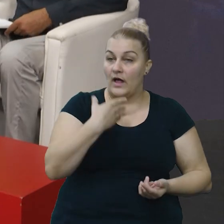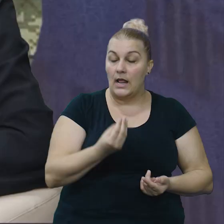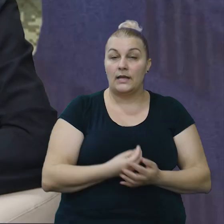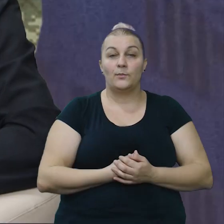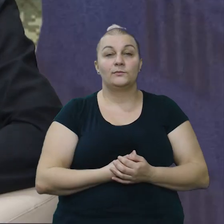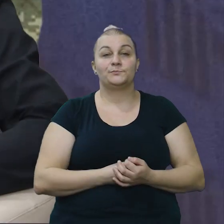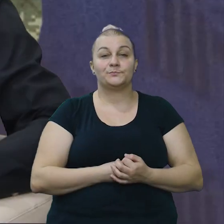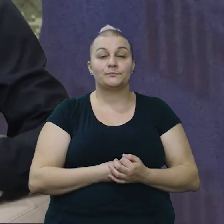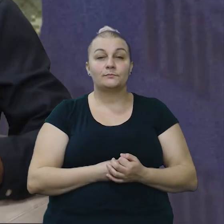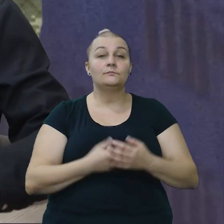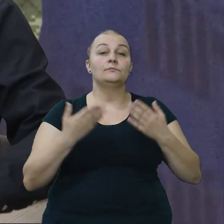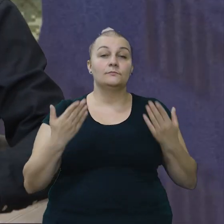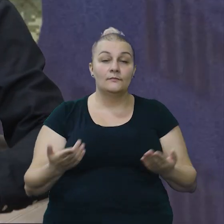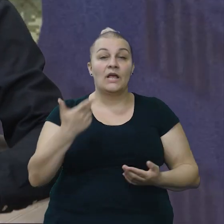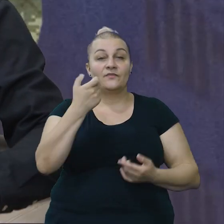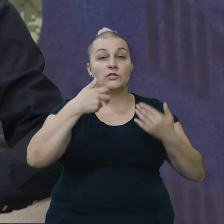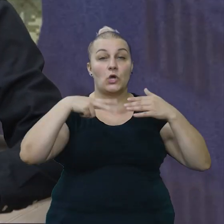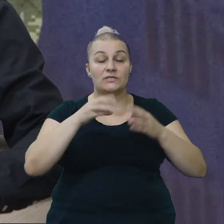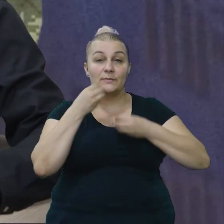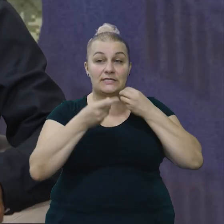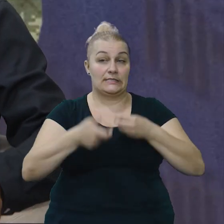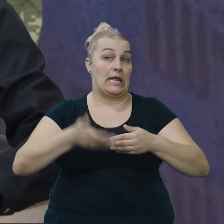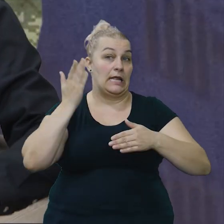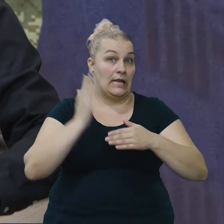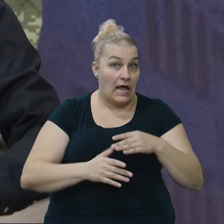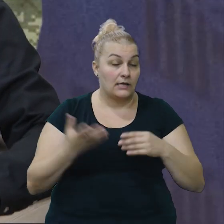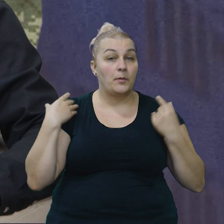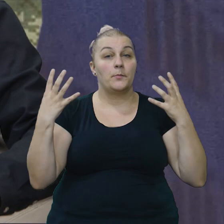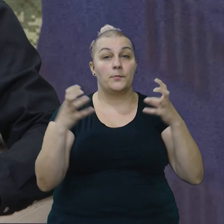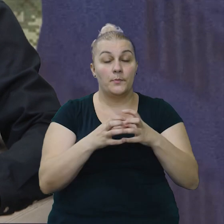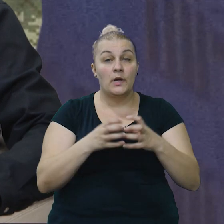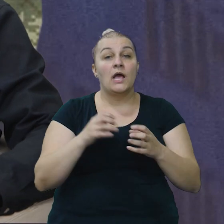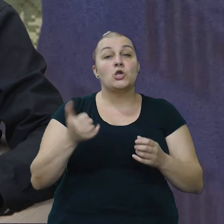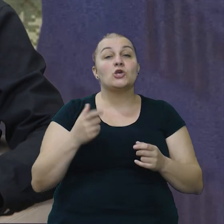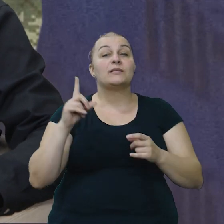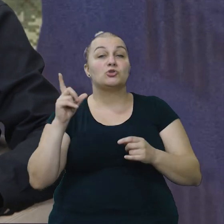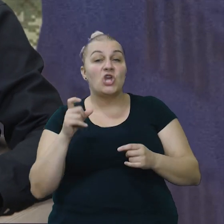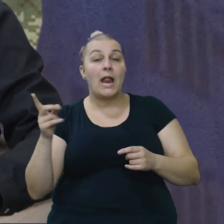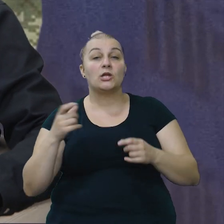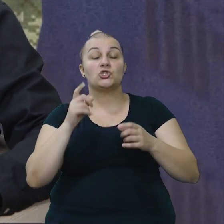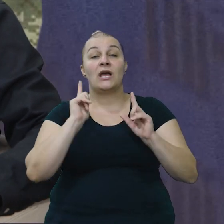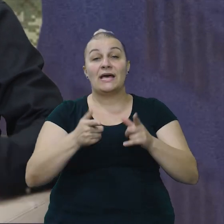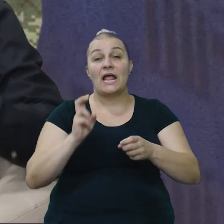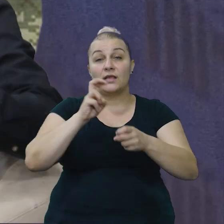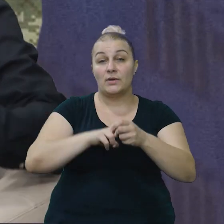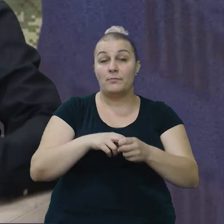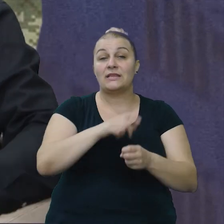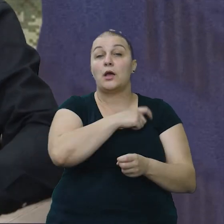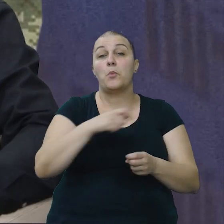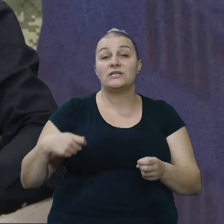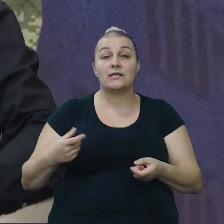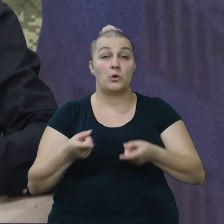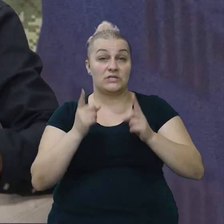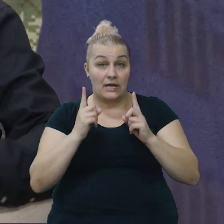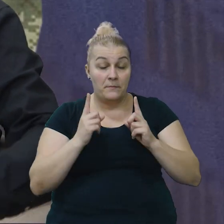Hvala vama. Evo ga, 208 emisija na kraju, s nama u društvu je bio Josip Čelić, ratni pripadnik policijske postaje Imotski, uoči same